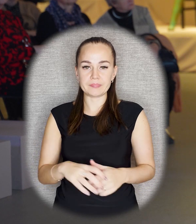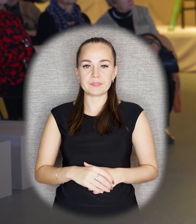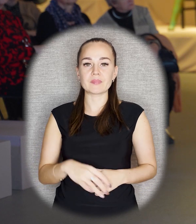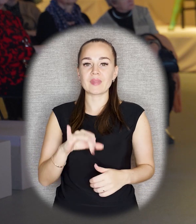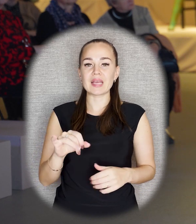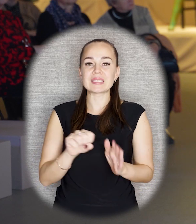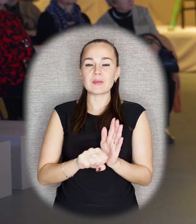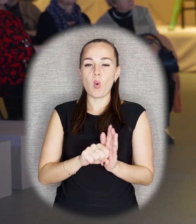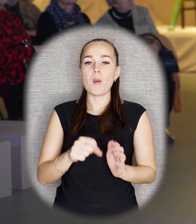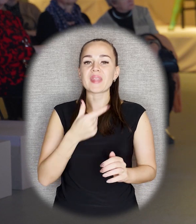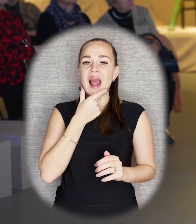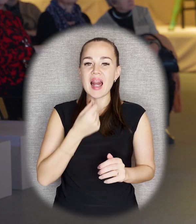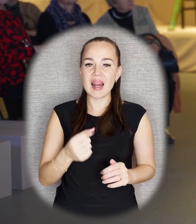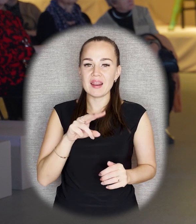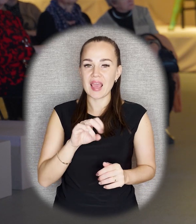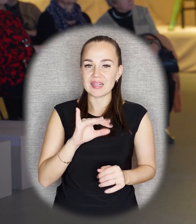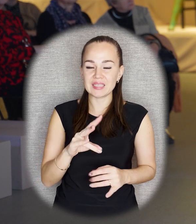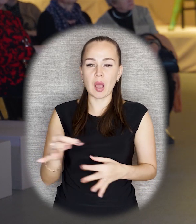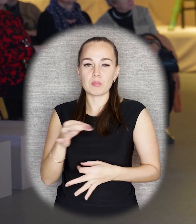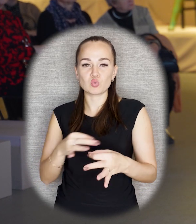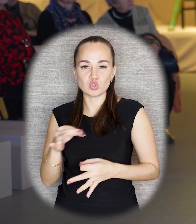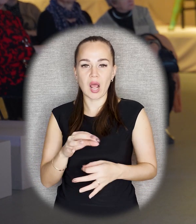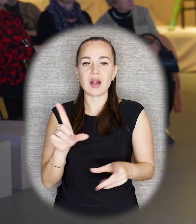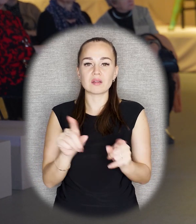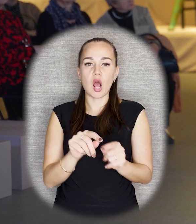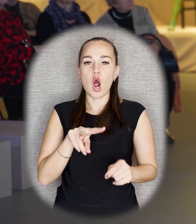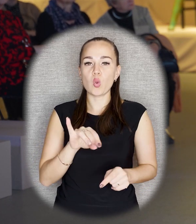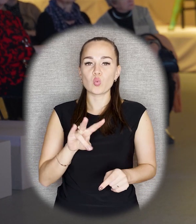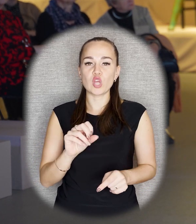обсуждал с Луначарским, с наркомом просвещения,